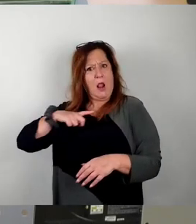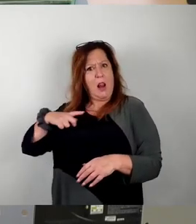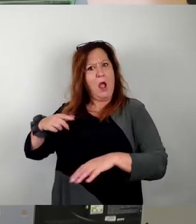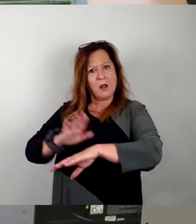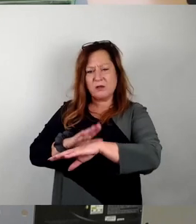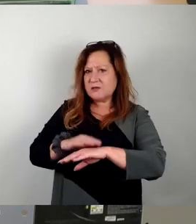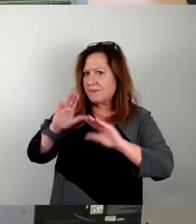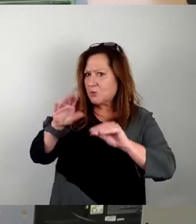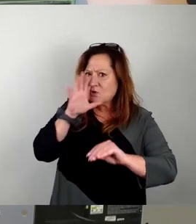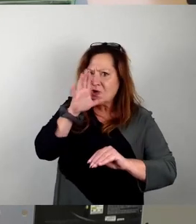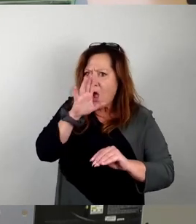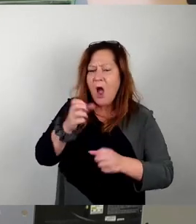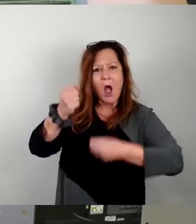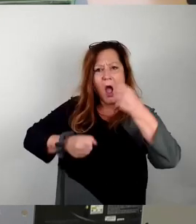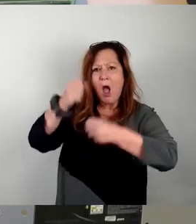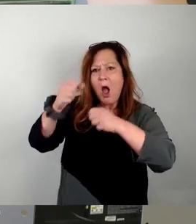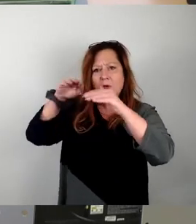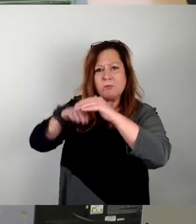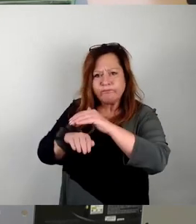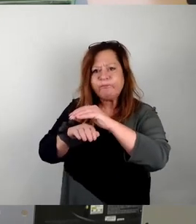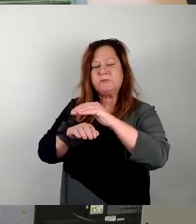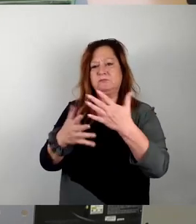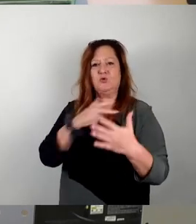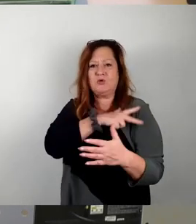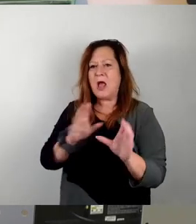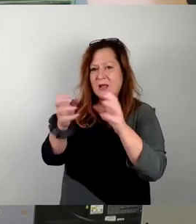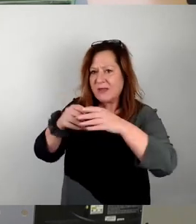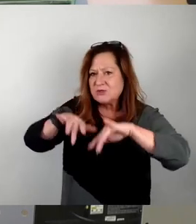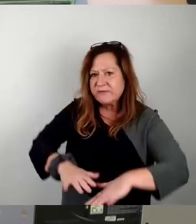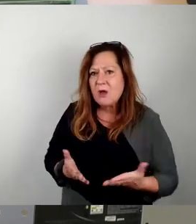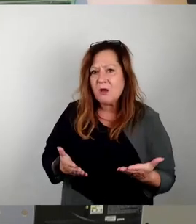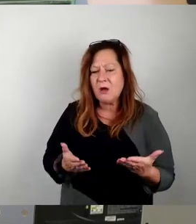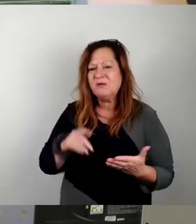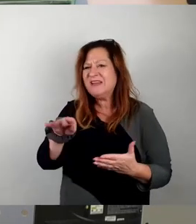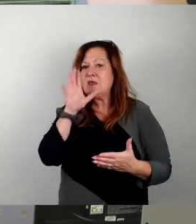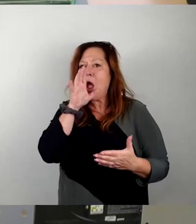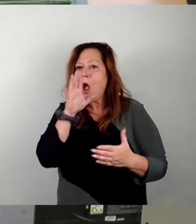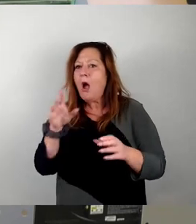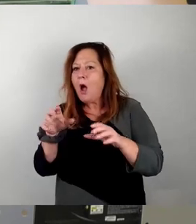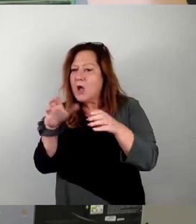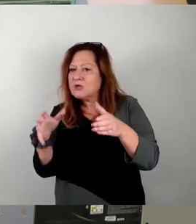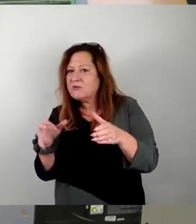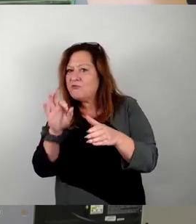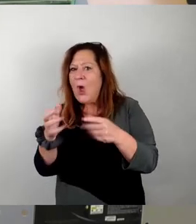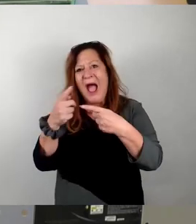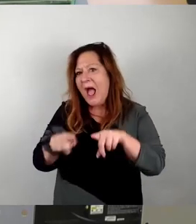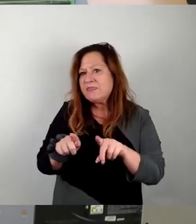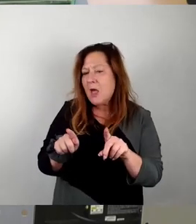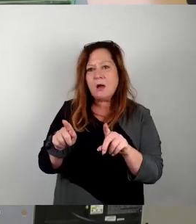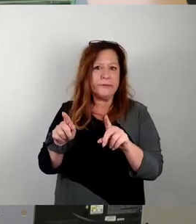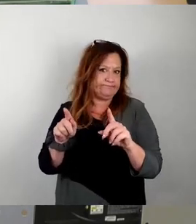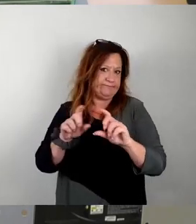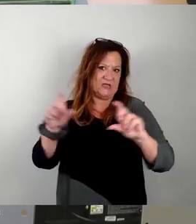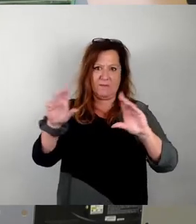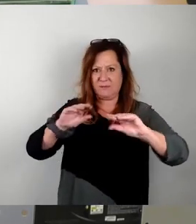und dort ihr Auto parken, dort soziale Gemeinschaften haben und diese Garagen wahrscheinlich auch für andere Sachen nutzen. Mich würde